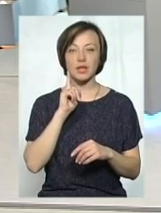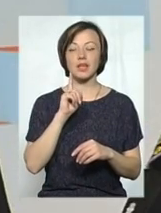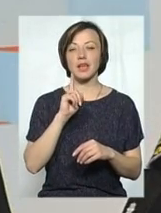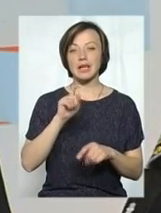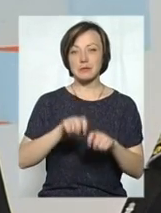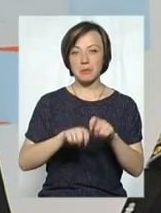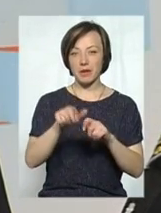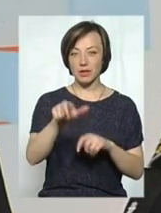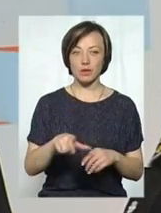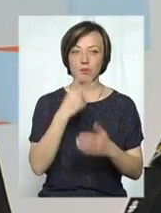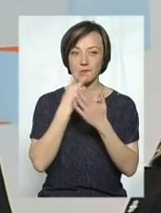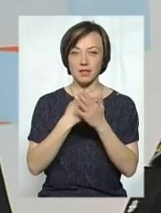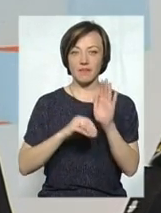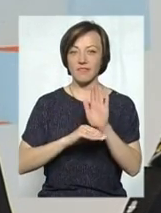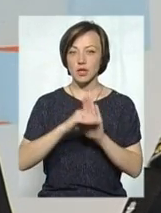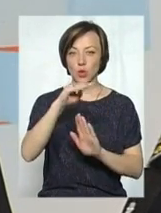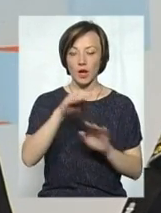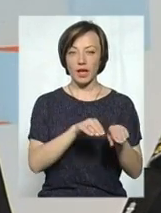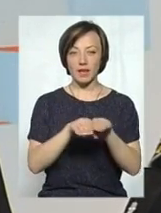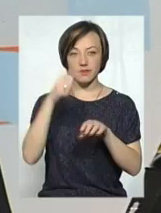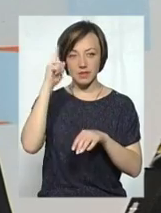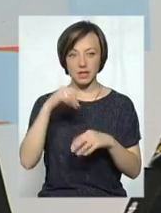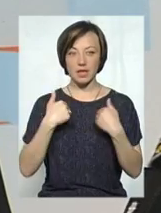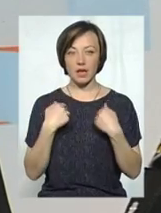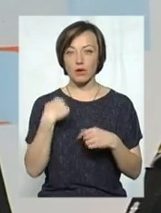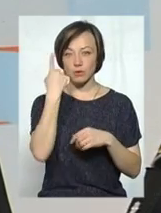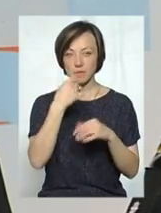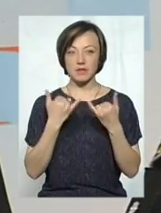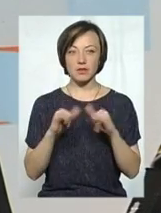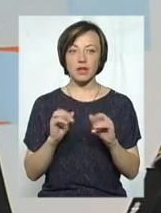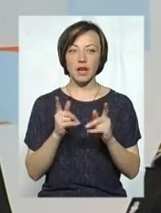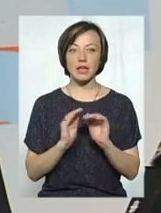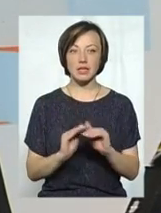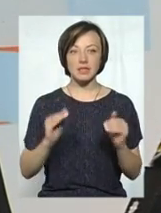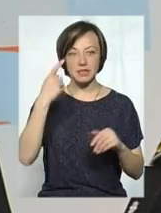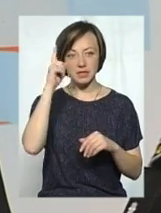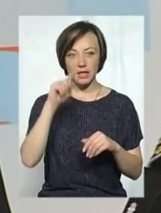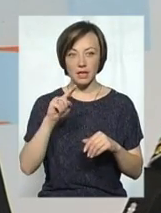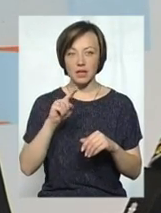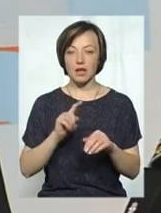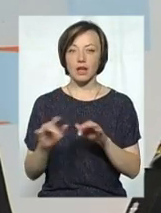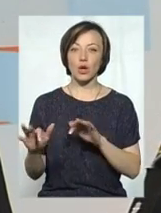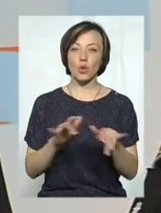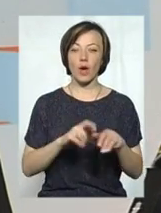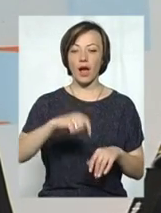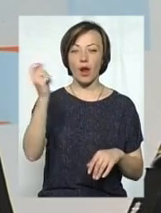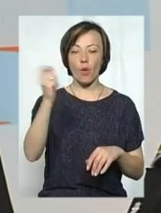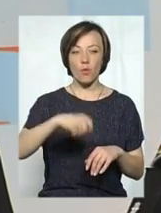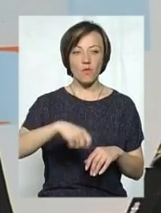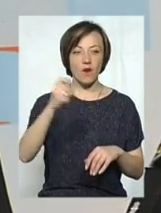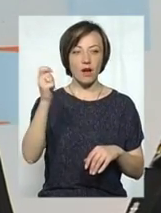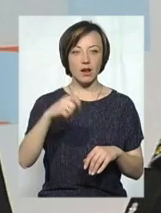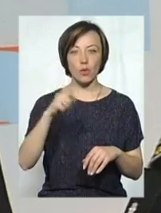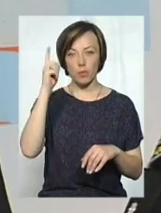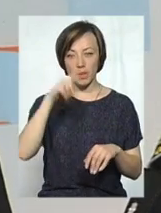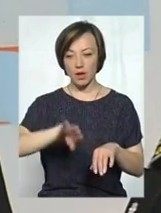надзвичайно високий рівень знань. Особисто я була здивована, наскільки дітки знають рухи регулювальника, вміють розводити